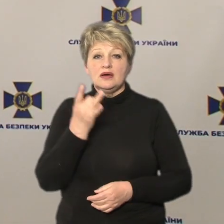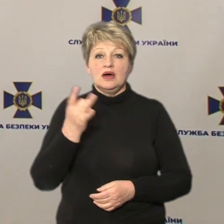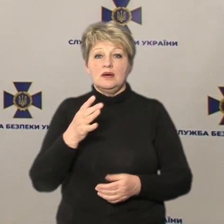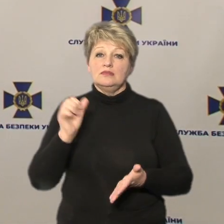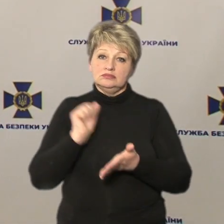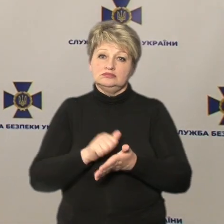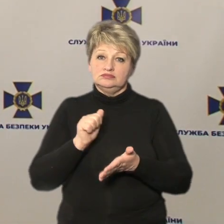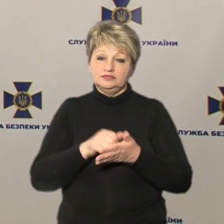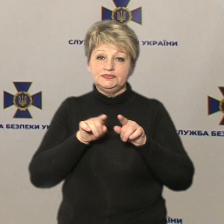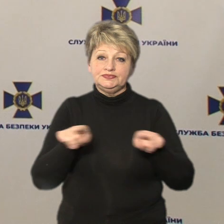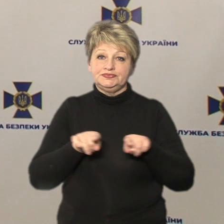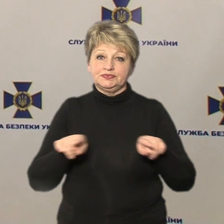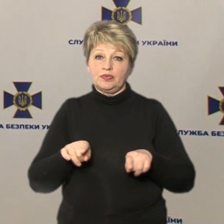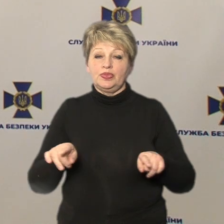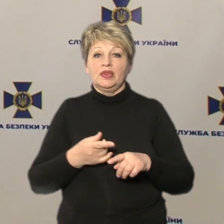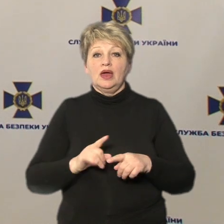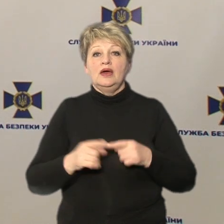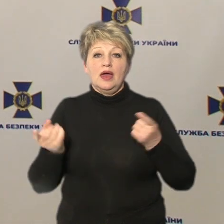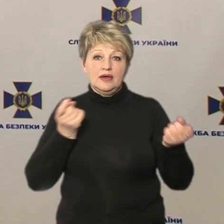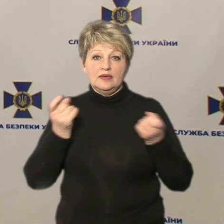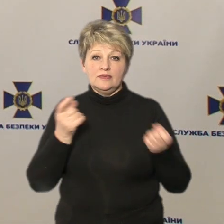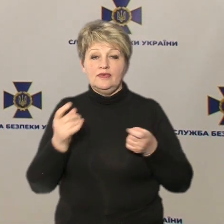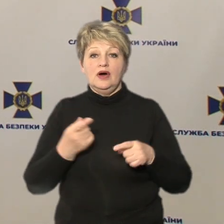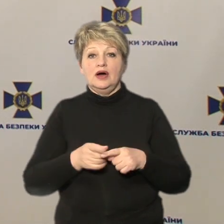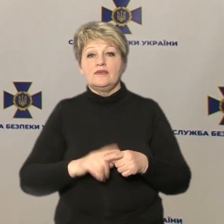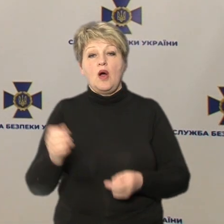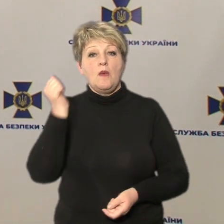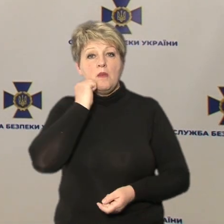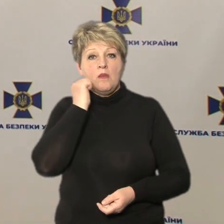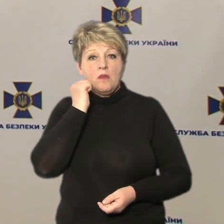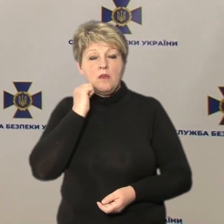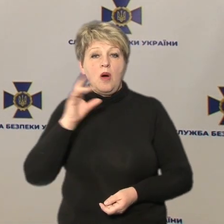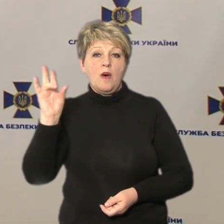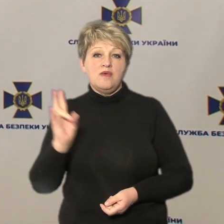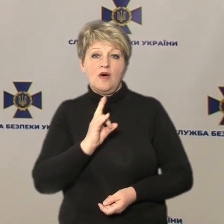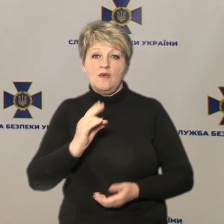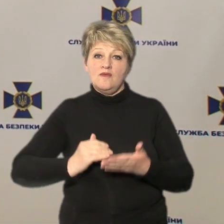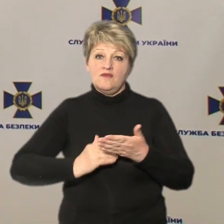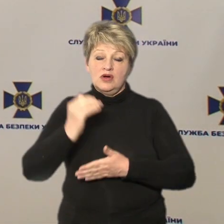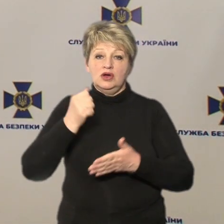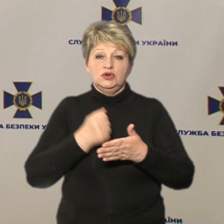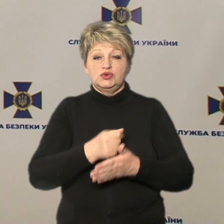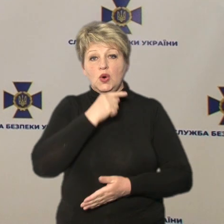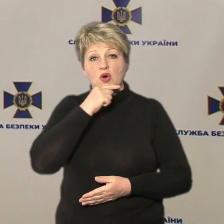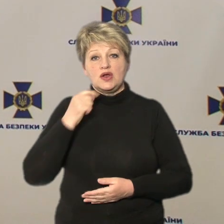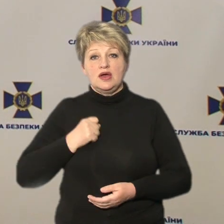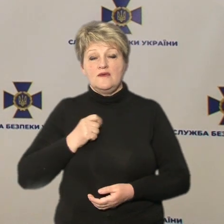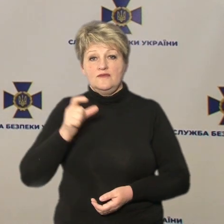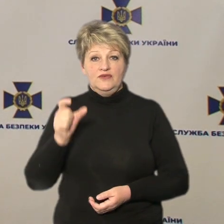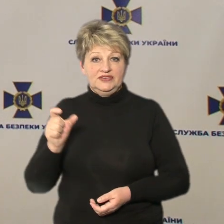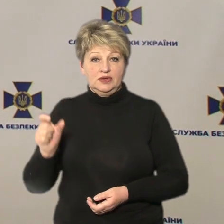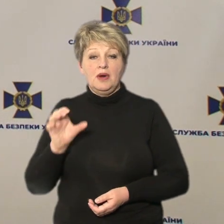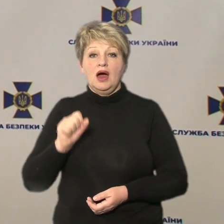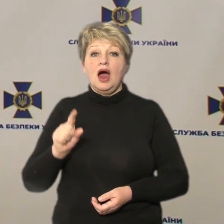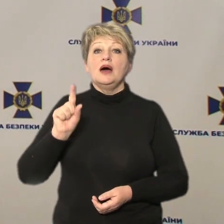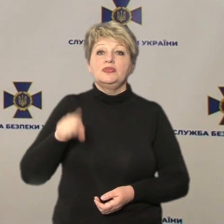публікації, в яких цитували настанови московського патріарха Кирила та звернення до російських військових. А також